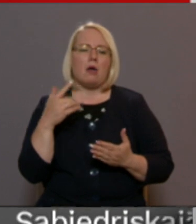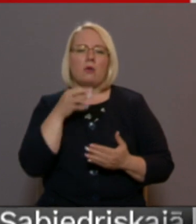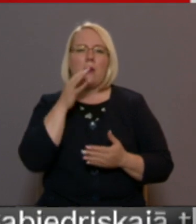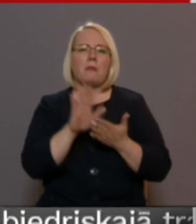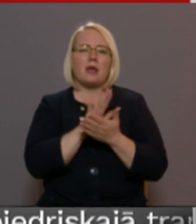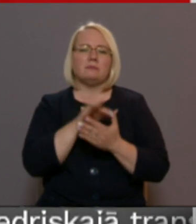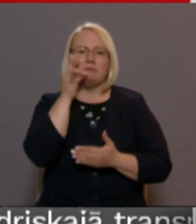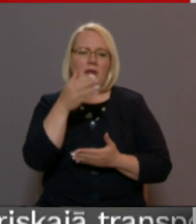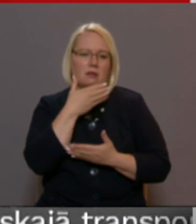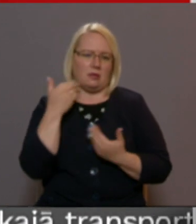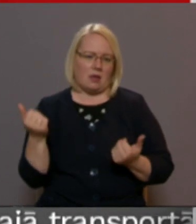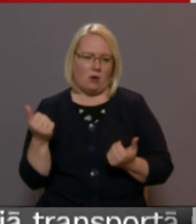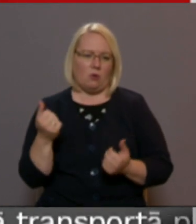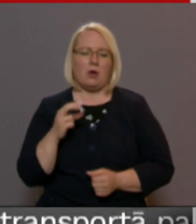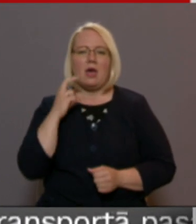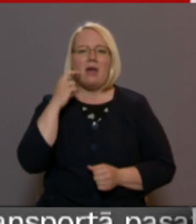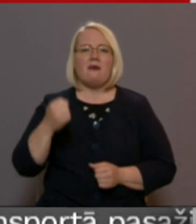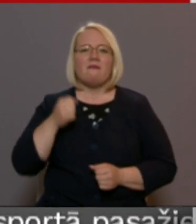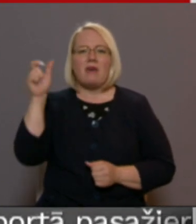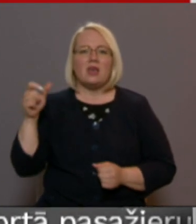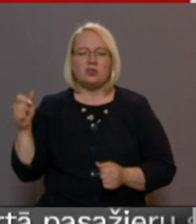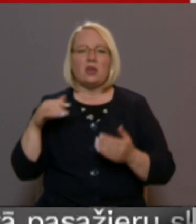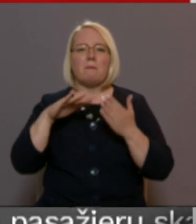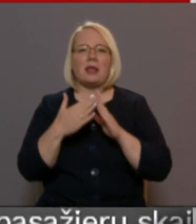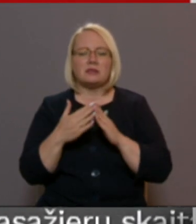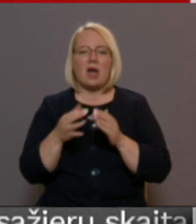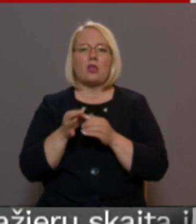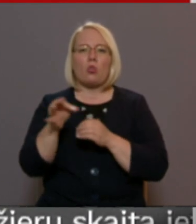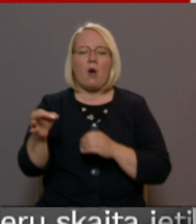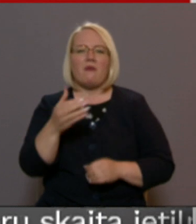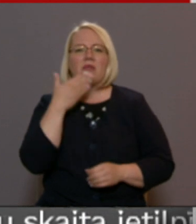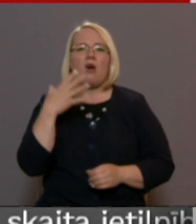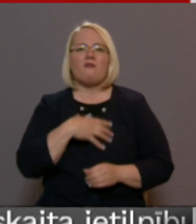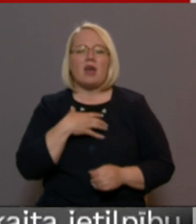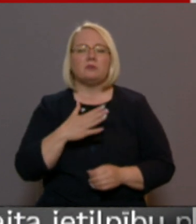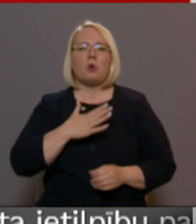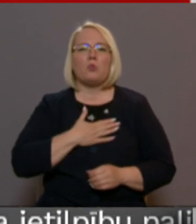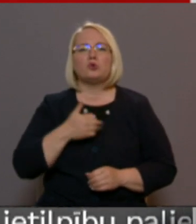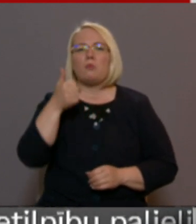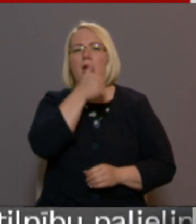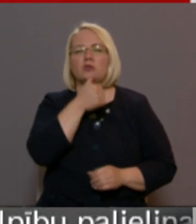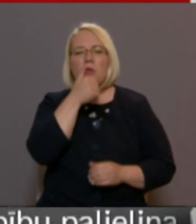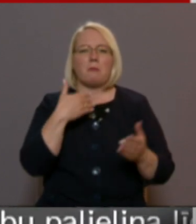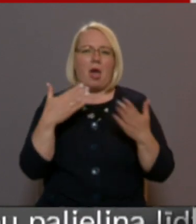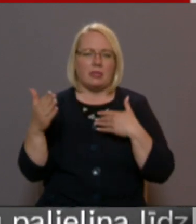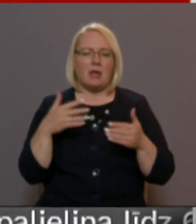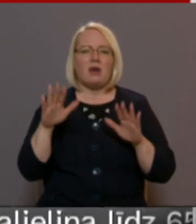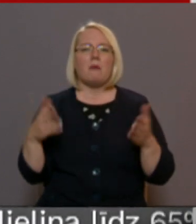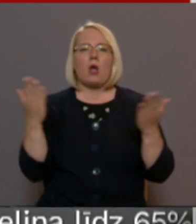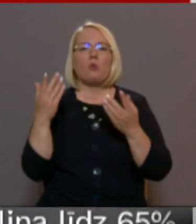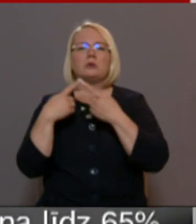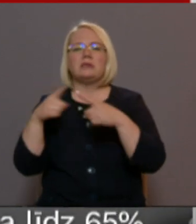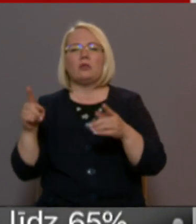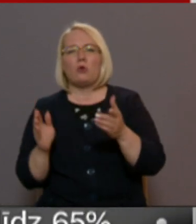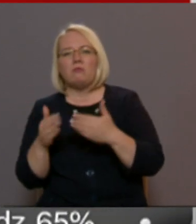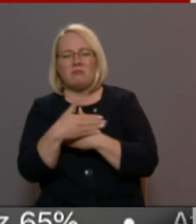Viņš ir pilsēta novaca nav vainīgs pie mūsu persnīgām attiecību. Mēs tās varam kaut kur citur pažūbelē,